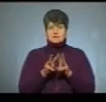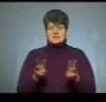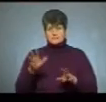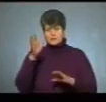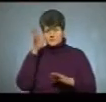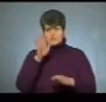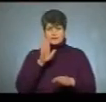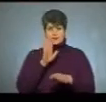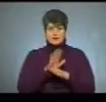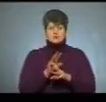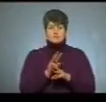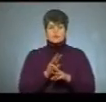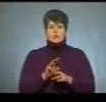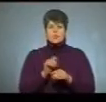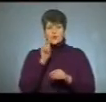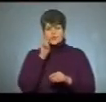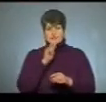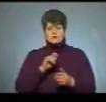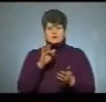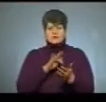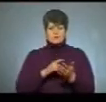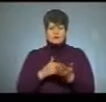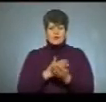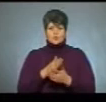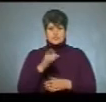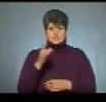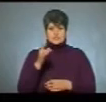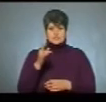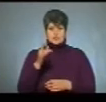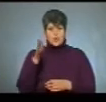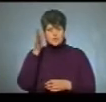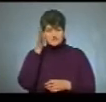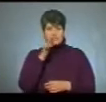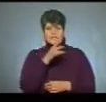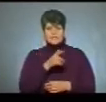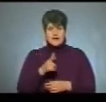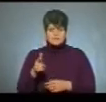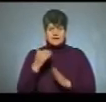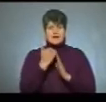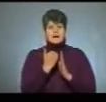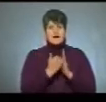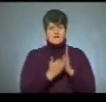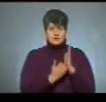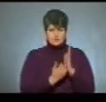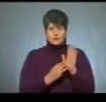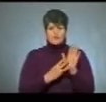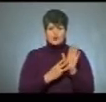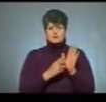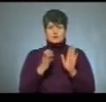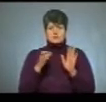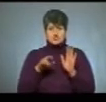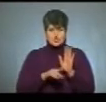власне, наказом Українського центру оцінювання якості освіти терміни, графіком. Отже, 8 січня